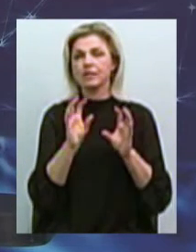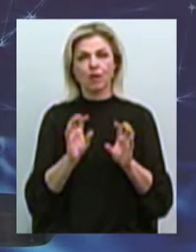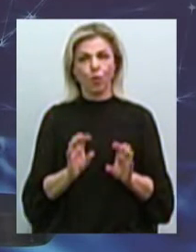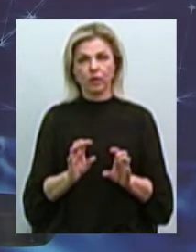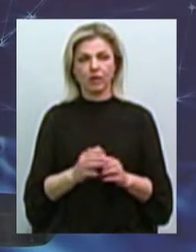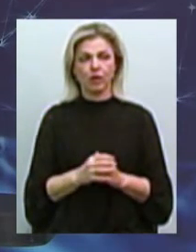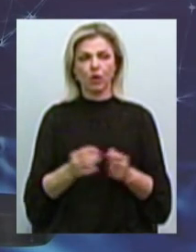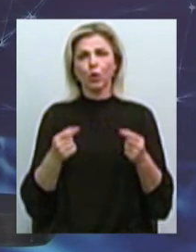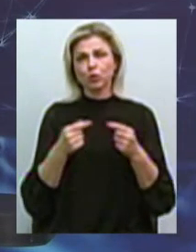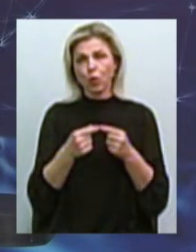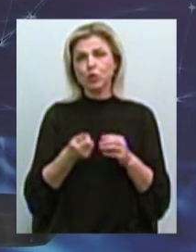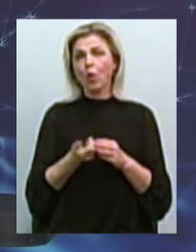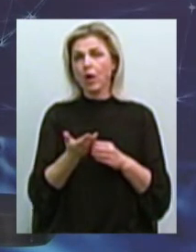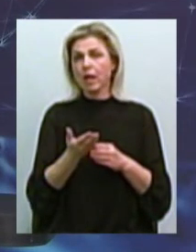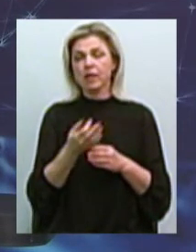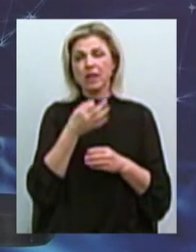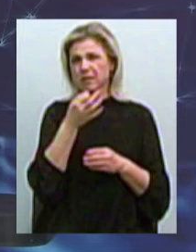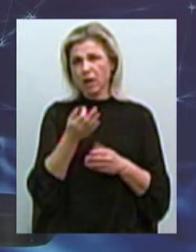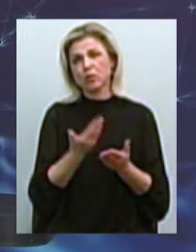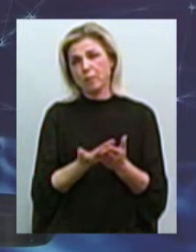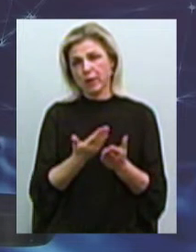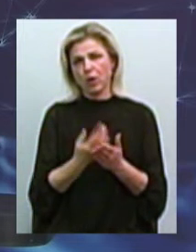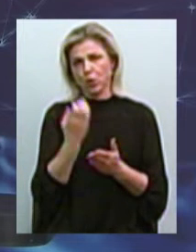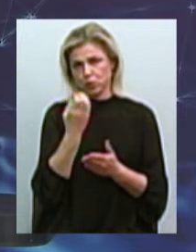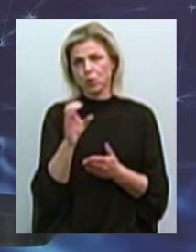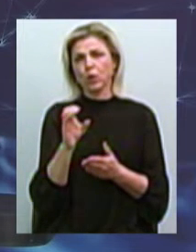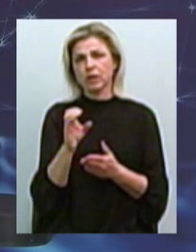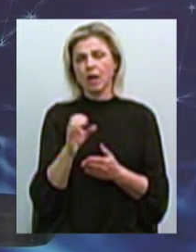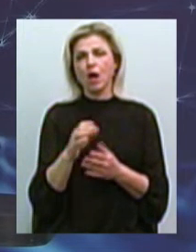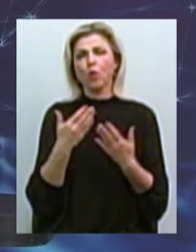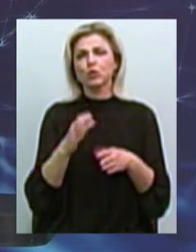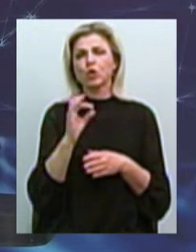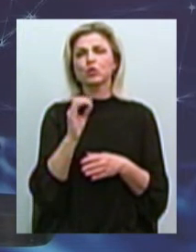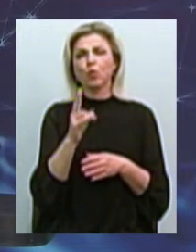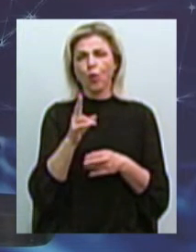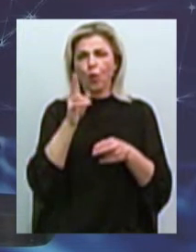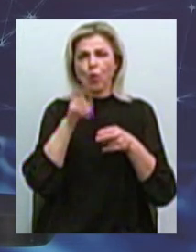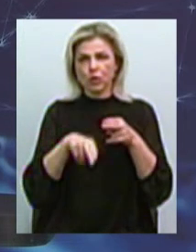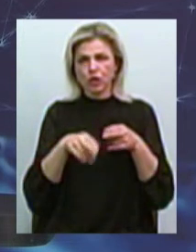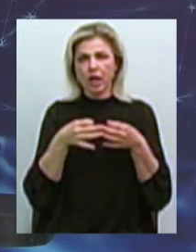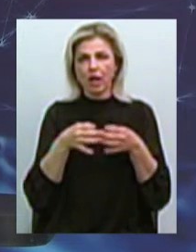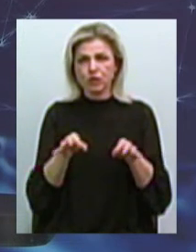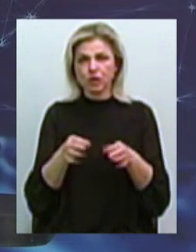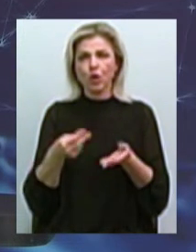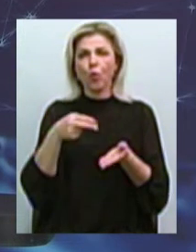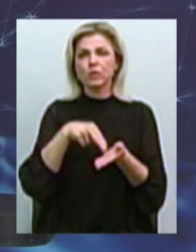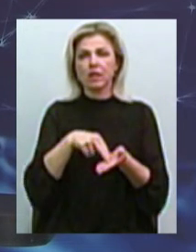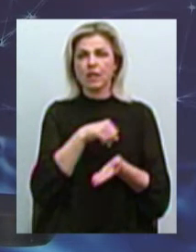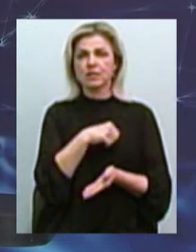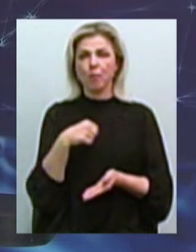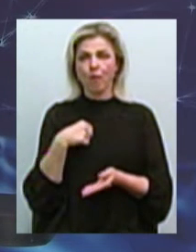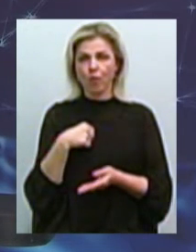кількості зараз не скажу, але сотні. Де-то сотні мафів. Уже просрочені розрішення, встановлені самовольно.